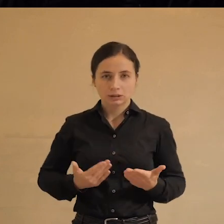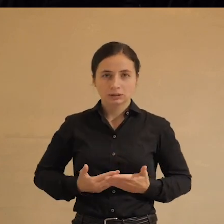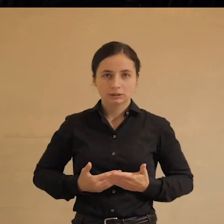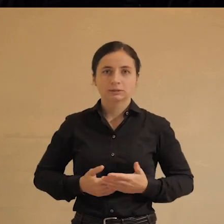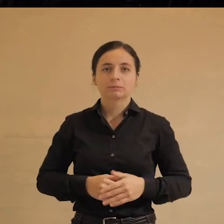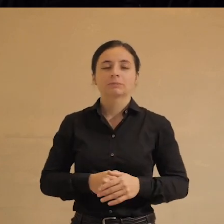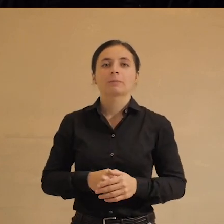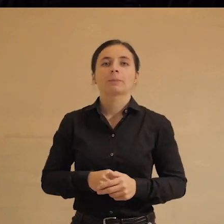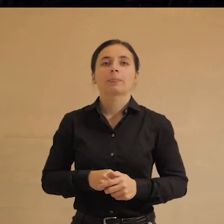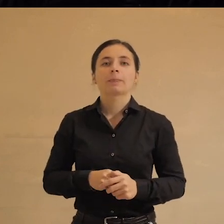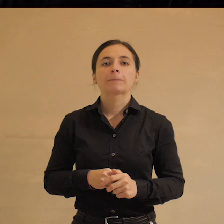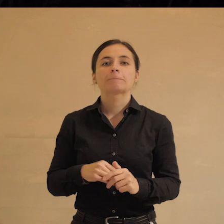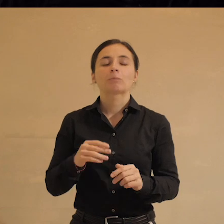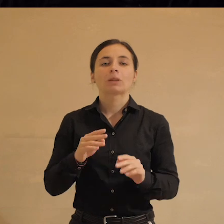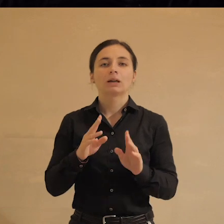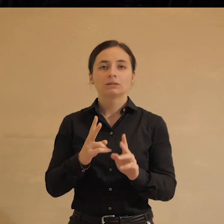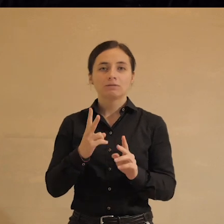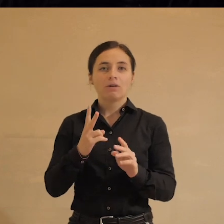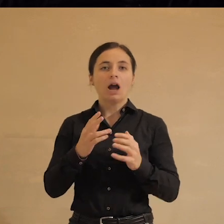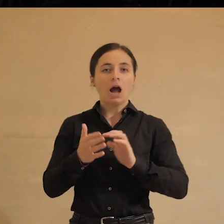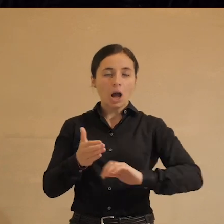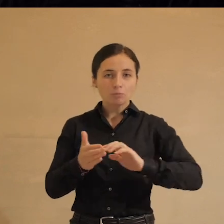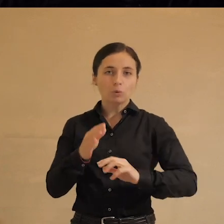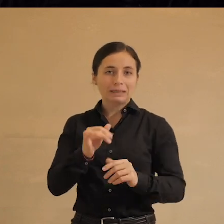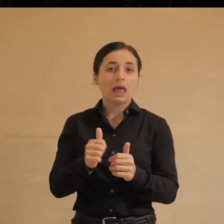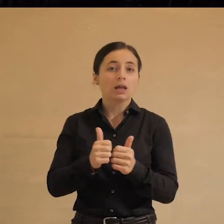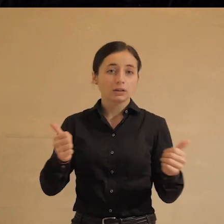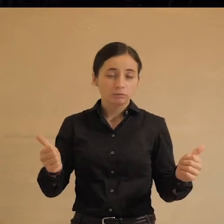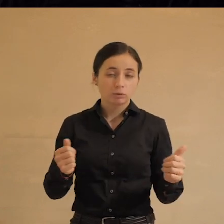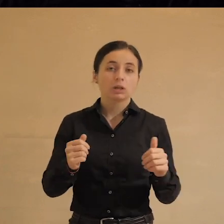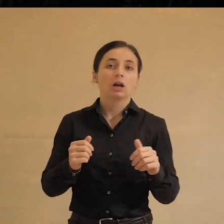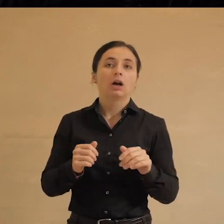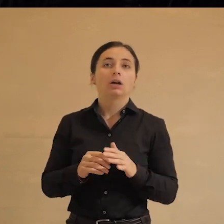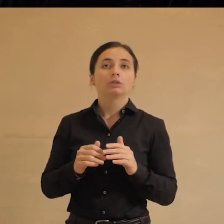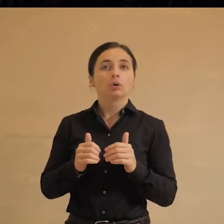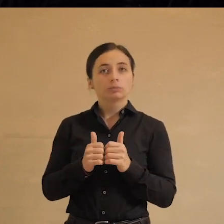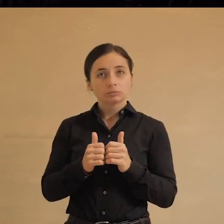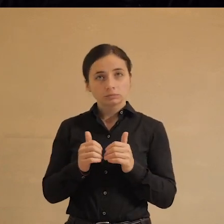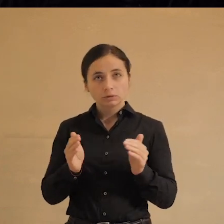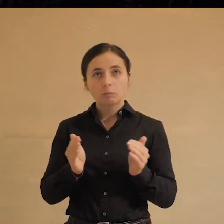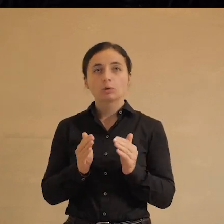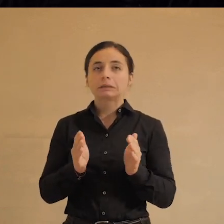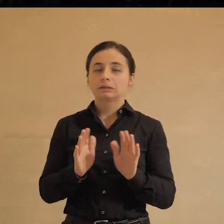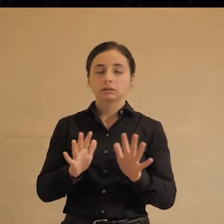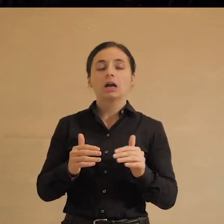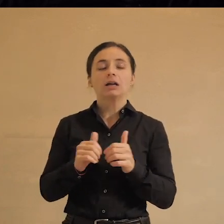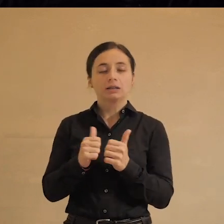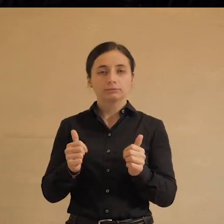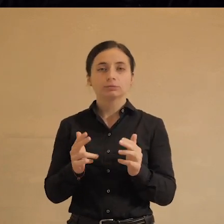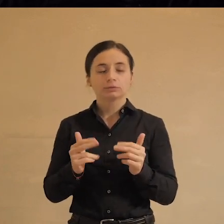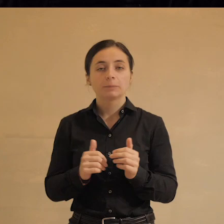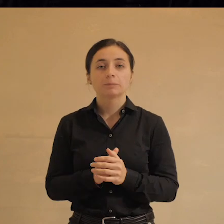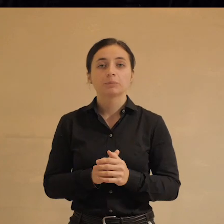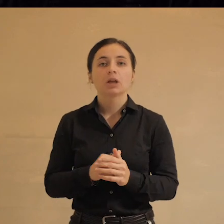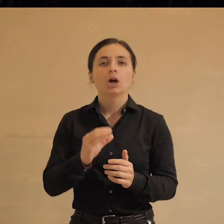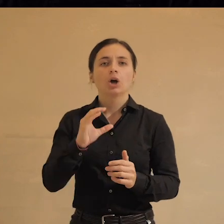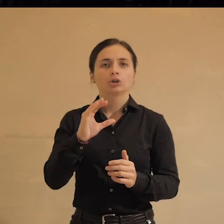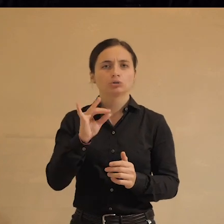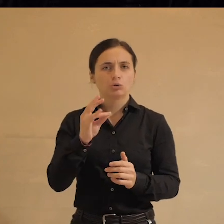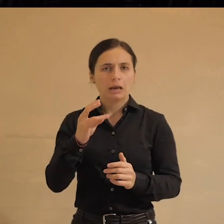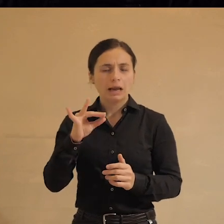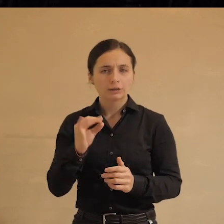две аборты – развод. По счастью, с абортами и так все снижается, с разводами – нет. Но там суррогатное